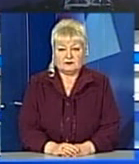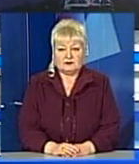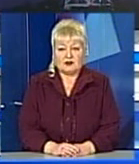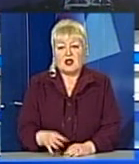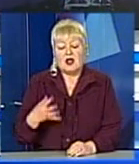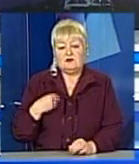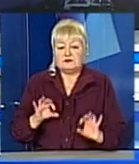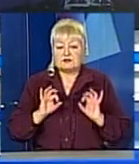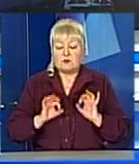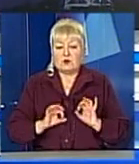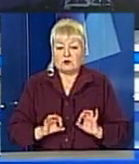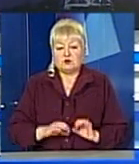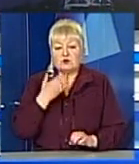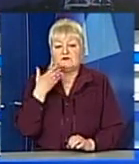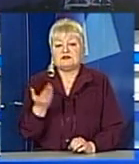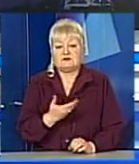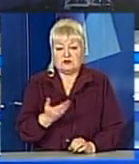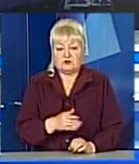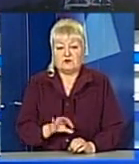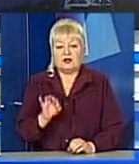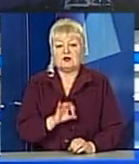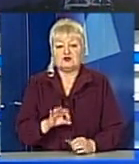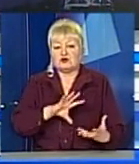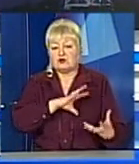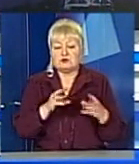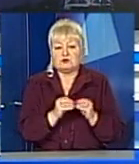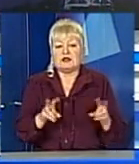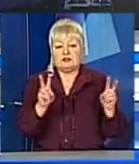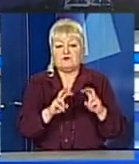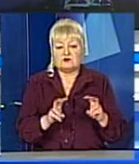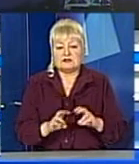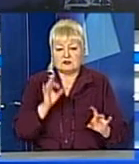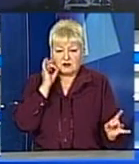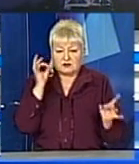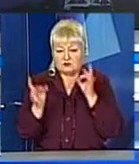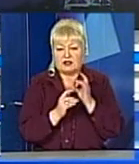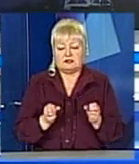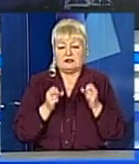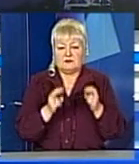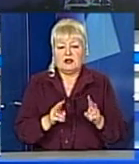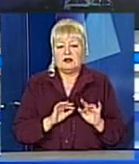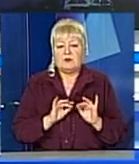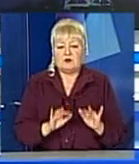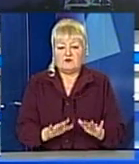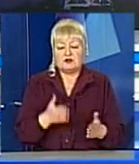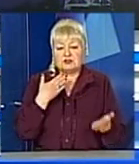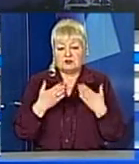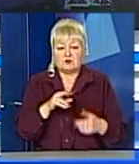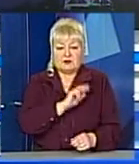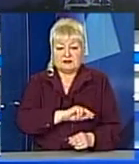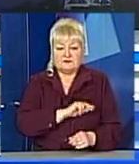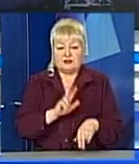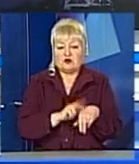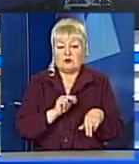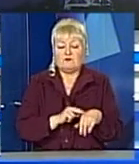Львівська прокуратура відзвітувала щодо результатів розслідування резонансних кримінальних проваджень стосовно працівників